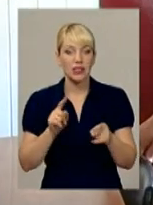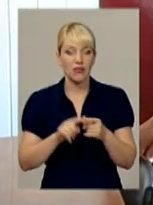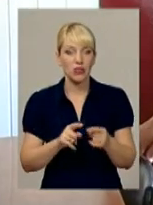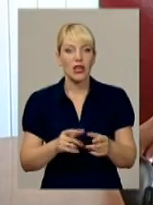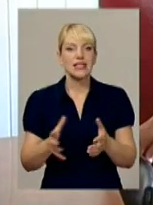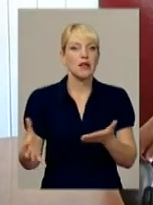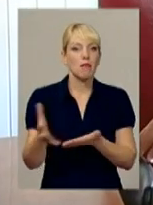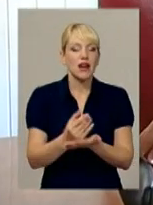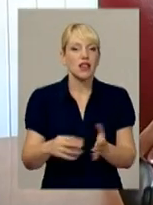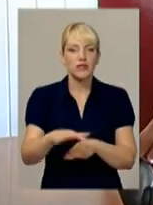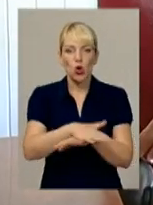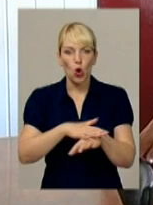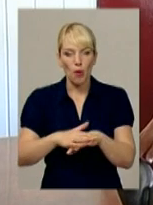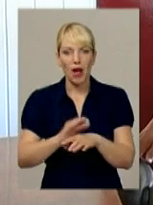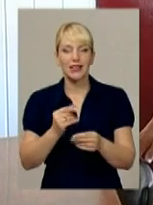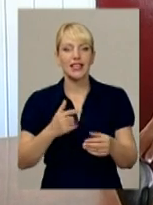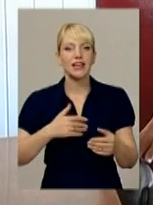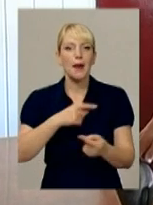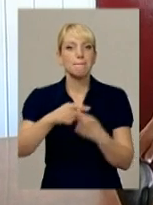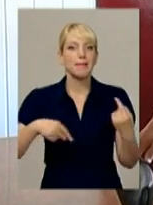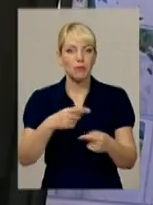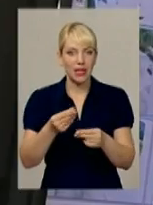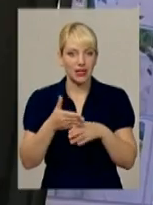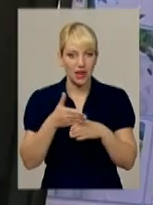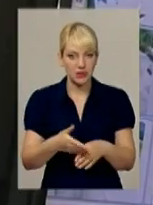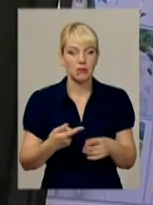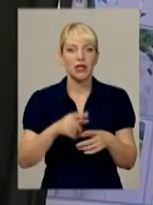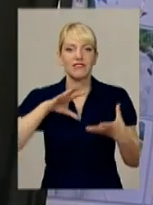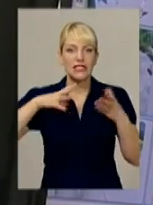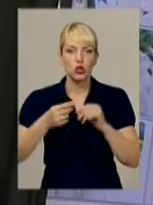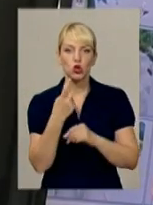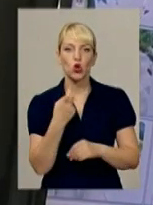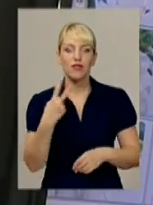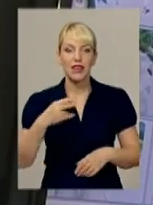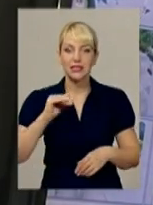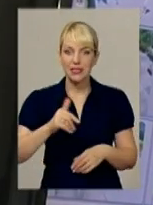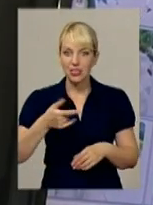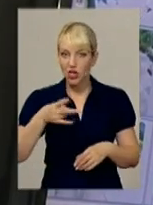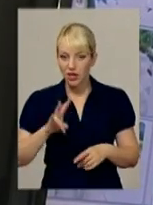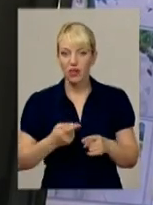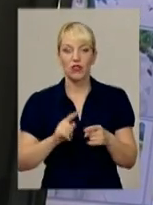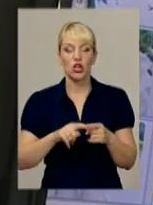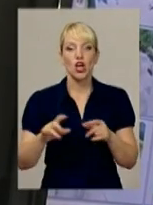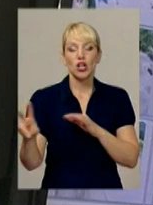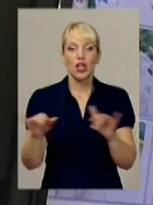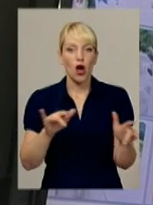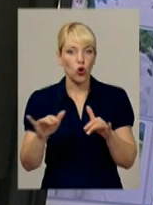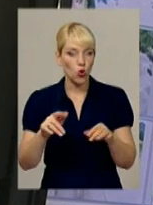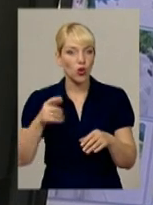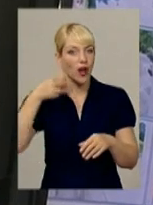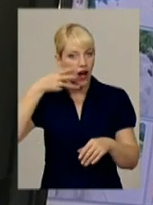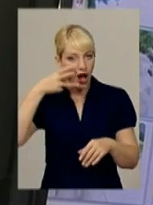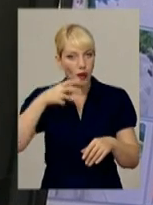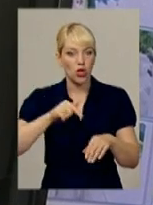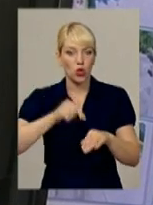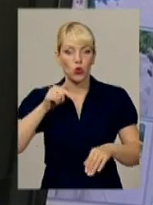місцеві підприємці. Спеціальне обладнання обійшлося у понад 120 тисяч гривень. Відеокамери реагують на рух, також у разі потреби можуть